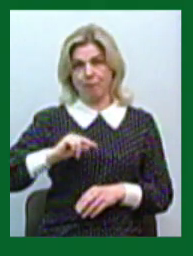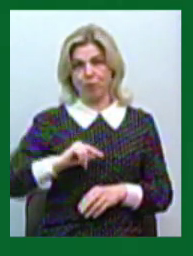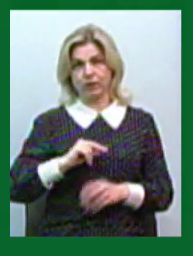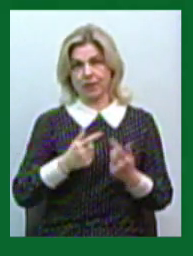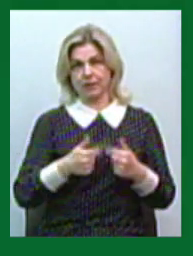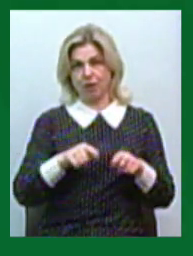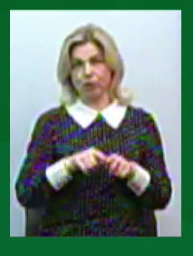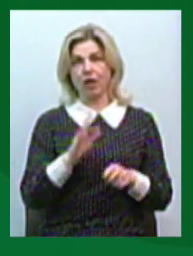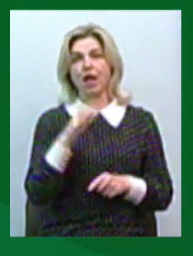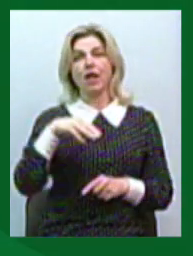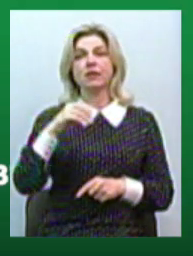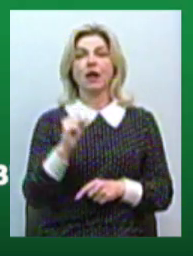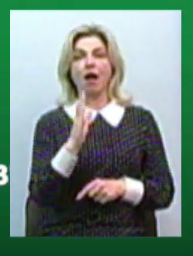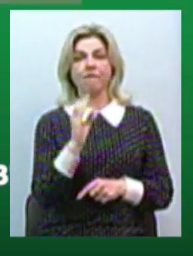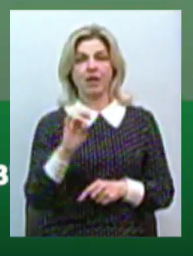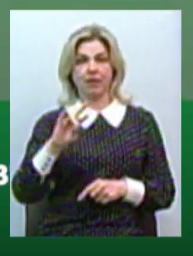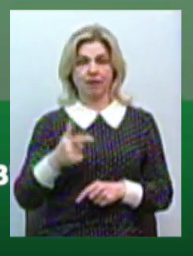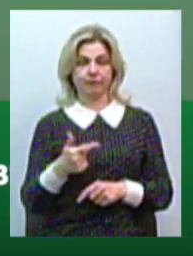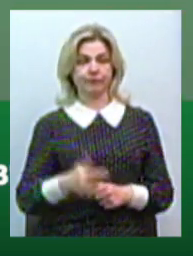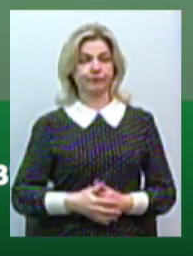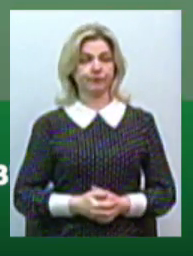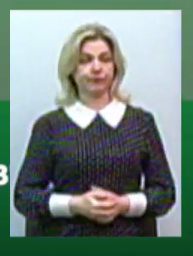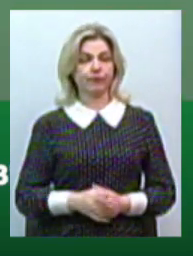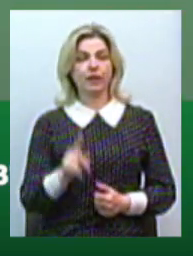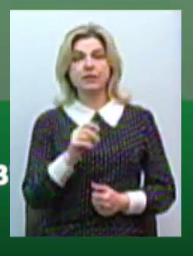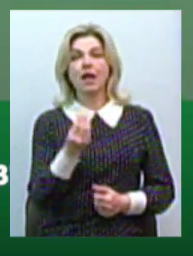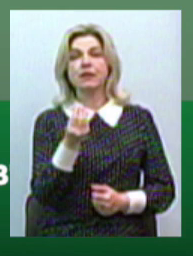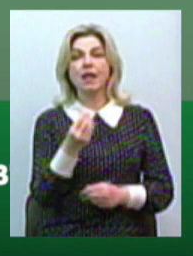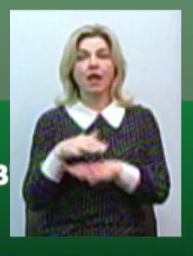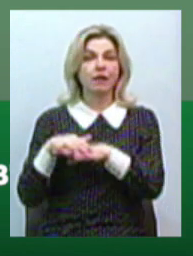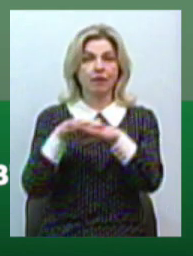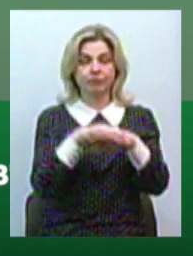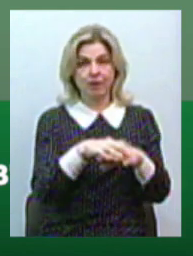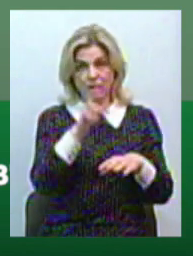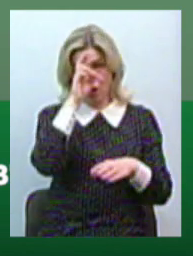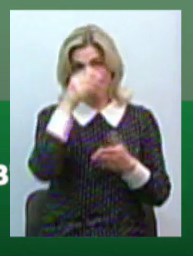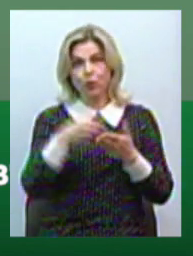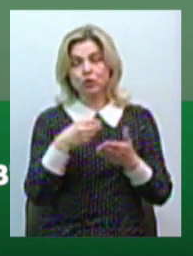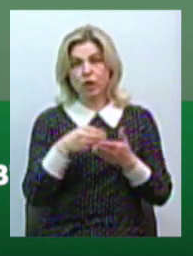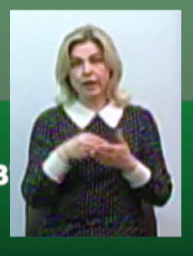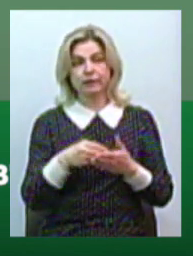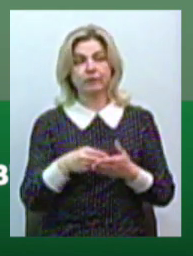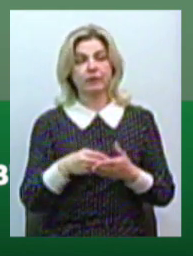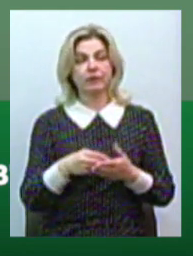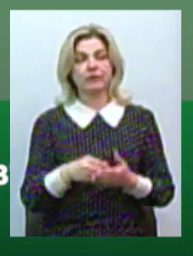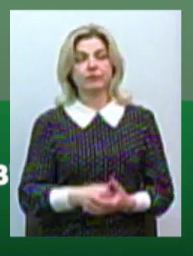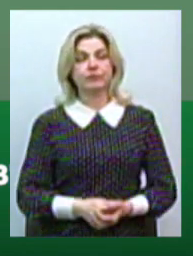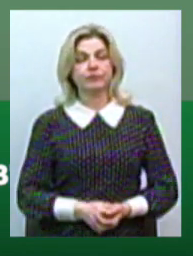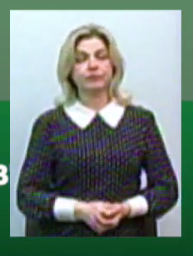закладу в травні. За рахунок сурвенції державного бюджету, місцевого бюджету,